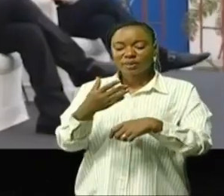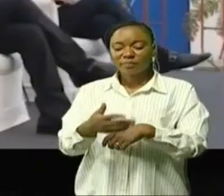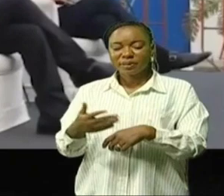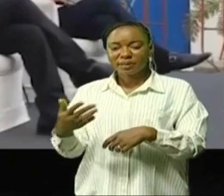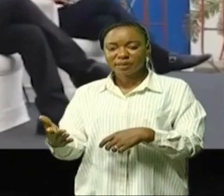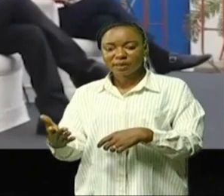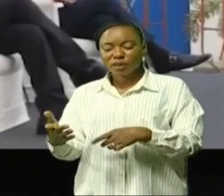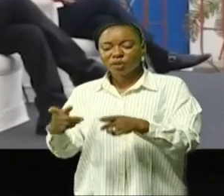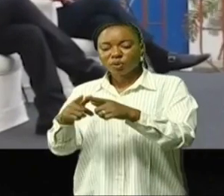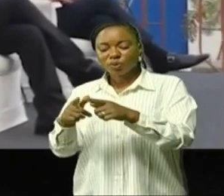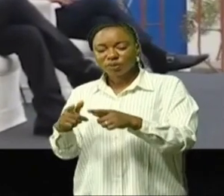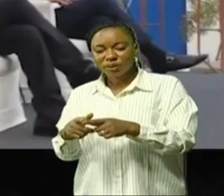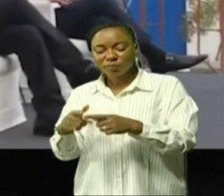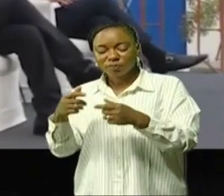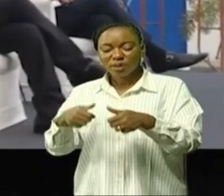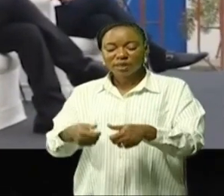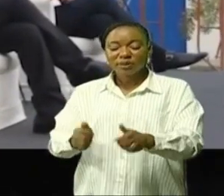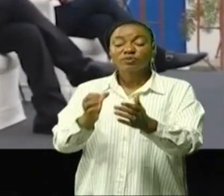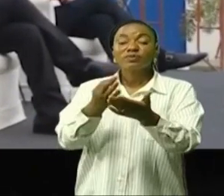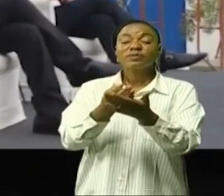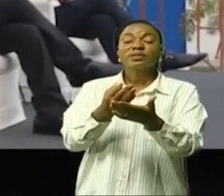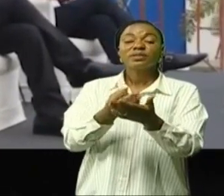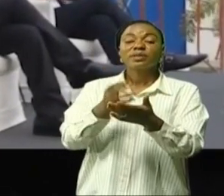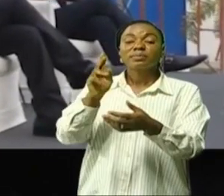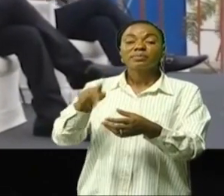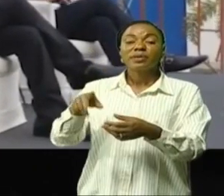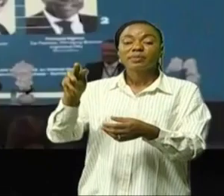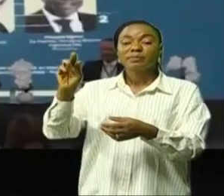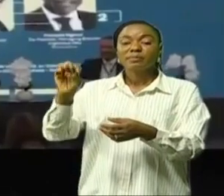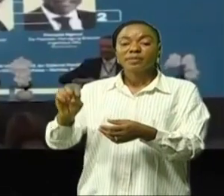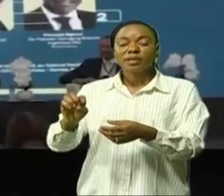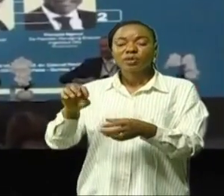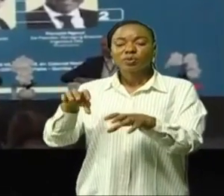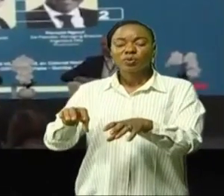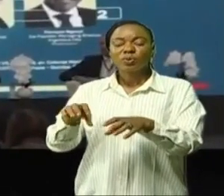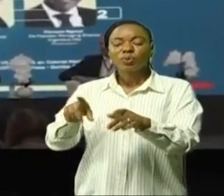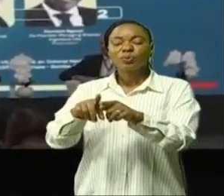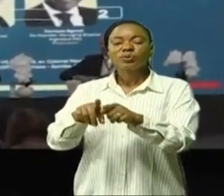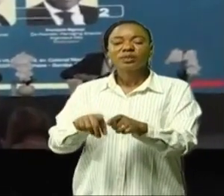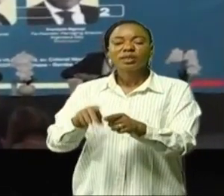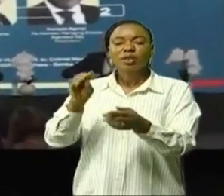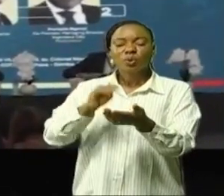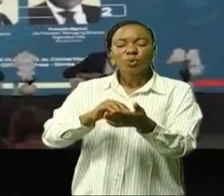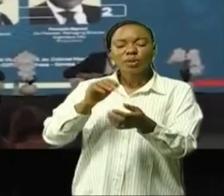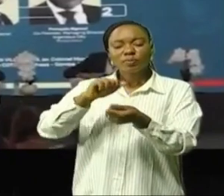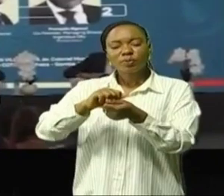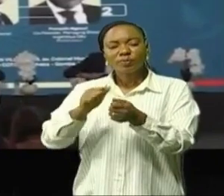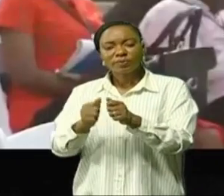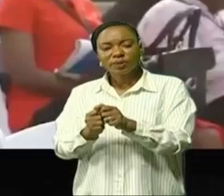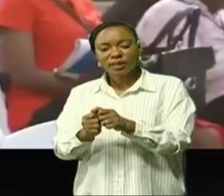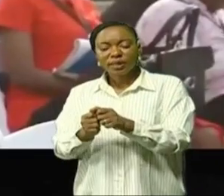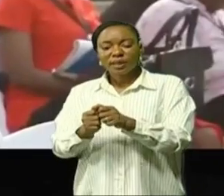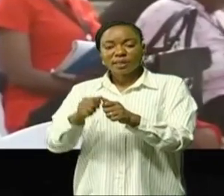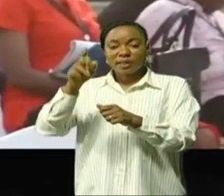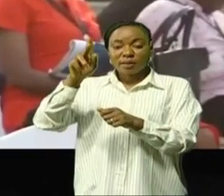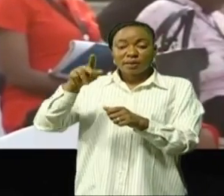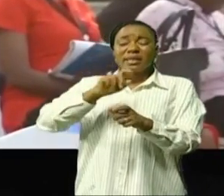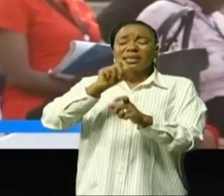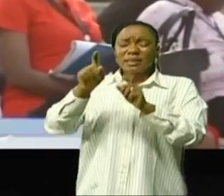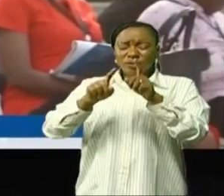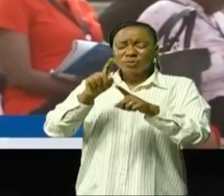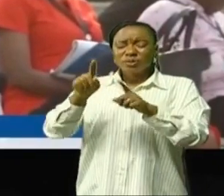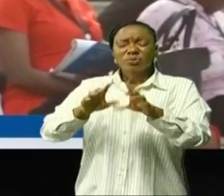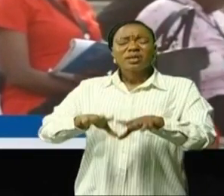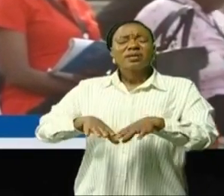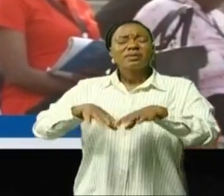prérequis pour l'accès au financement de PME congolais et la problématique des centres de PME il y lieu de noter que ce centre de